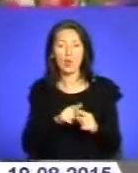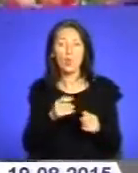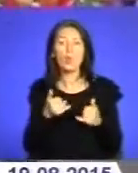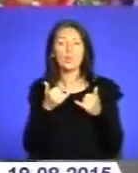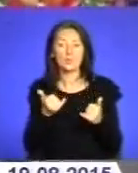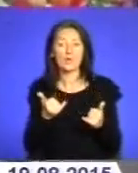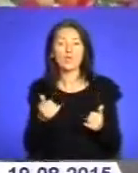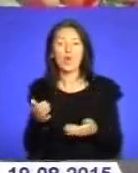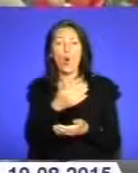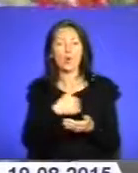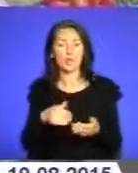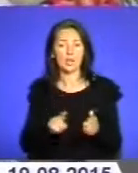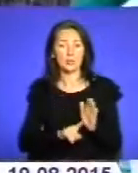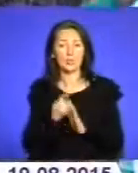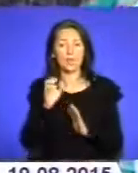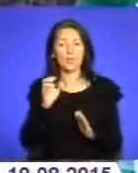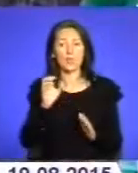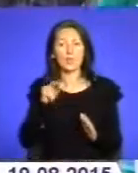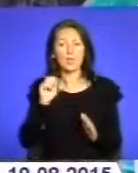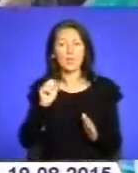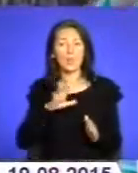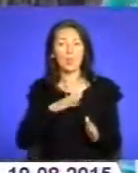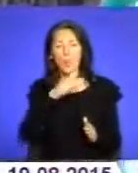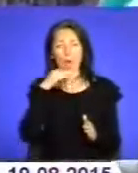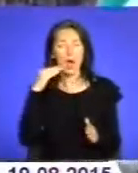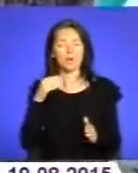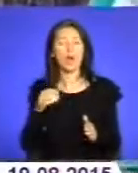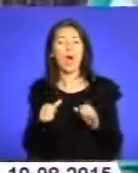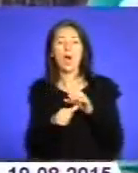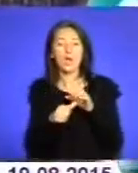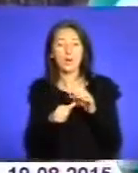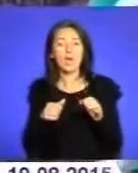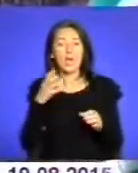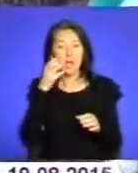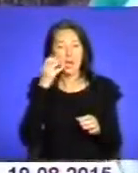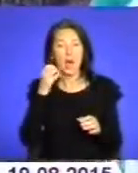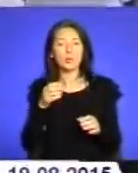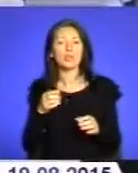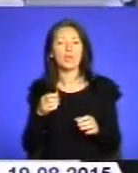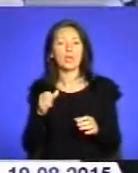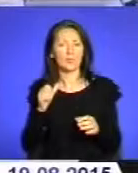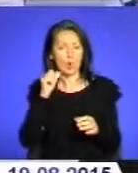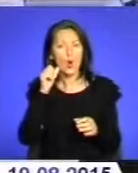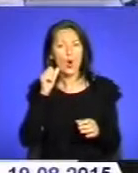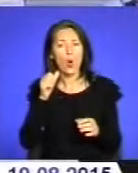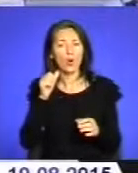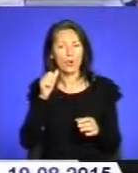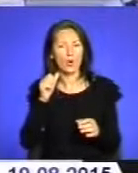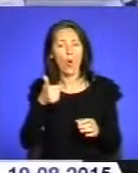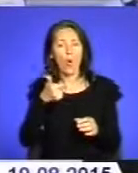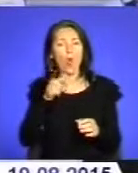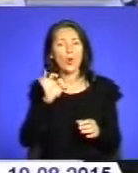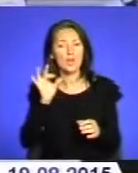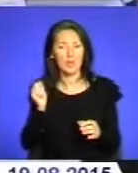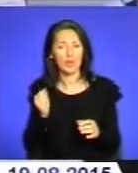грибний, хлібний, ягідний. Найбільш відомими стали три – медовий спас, горіховий та яблучний. Цей час якраз Спаса